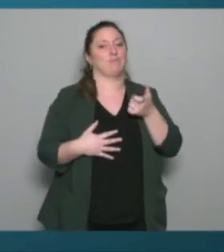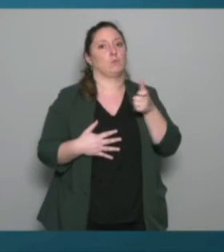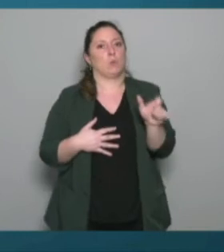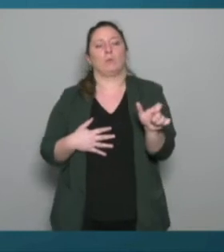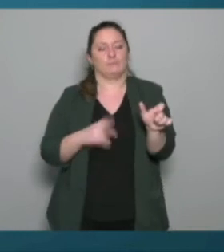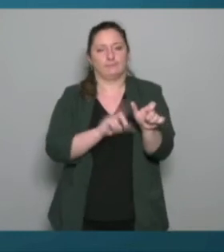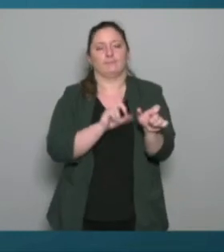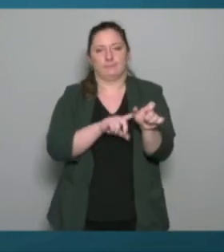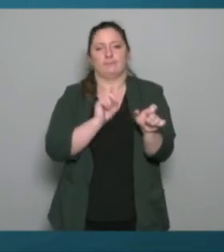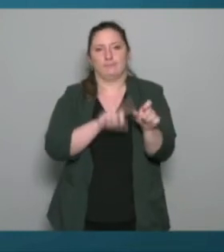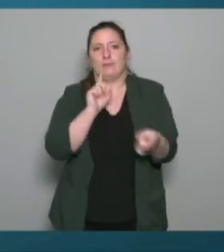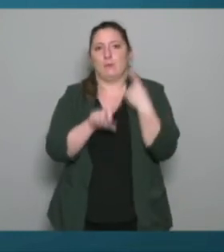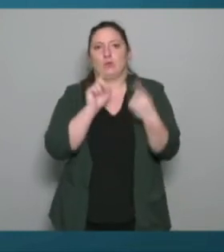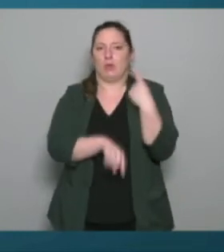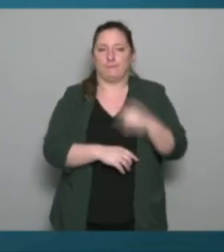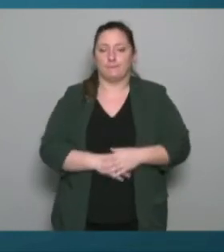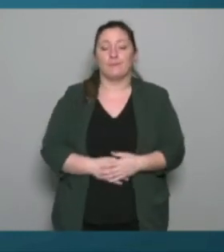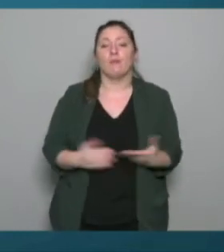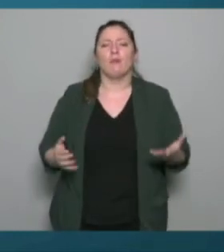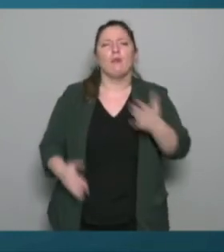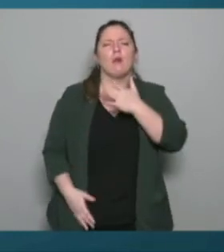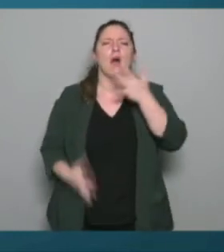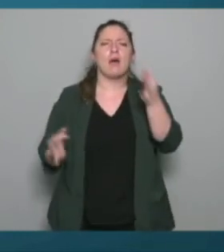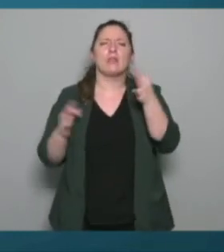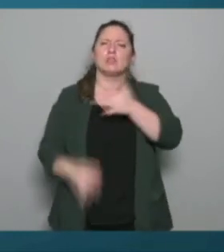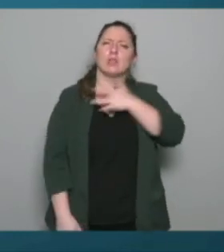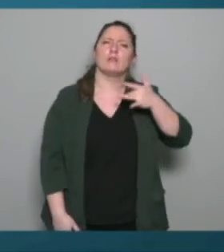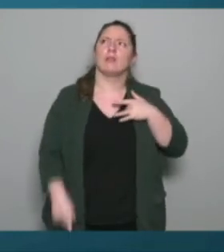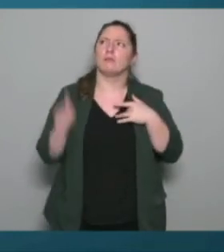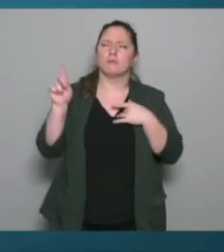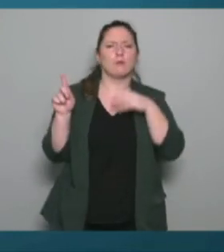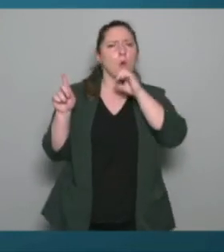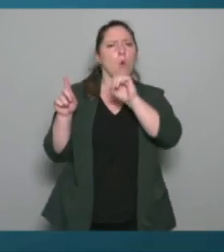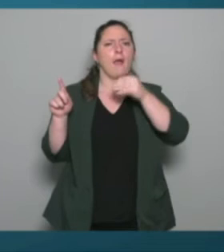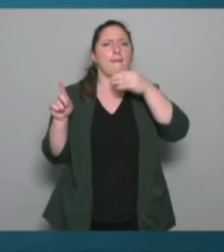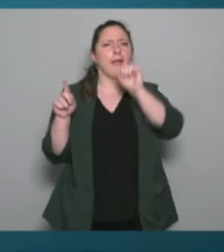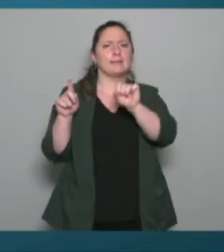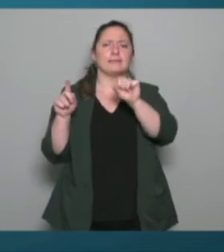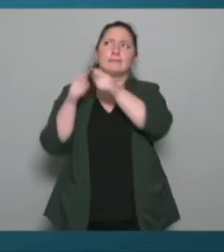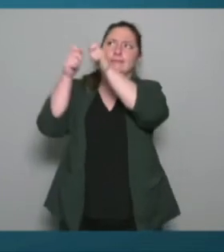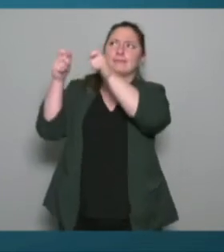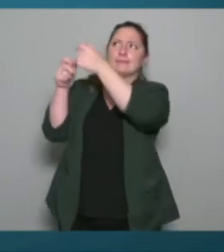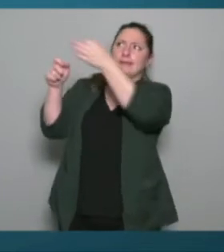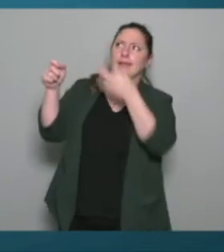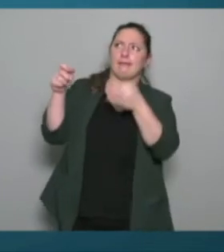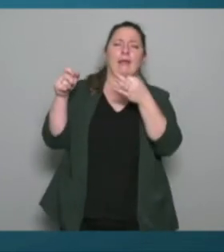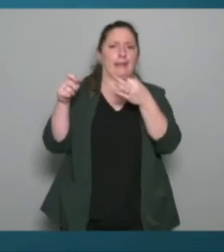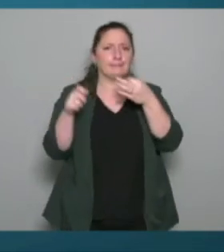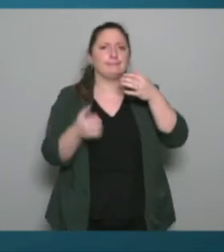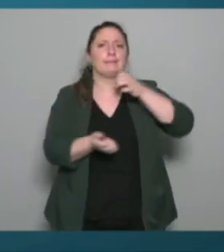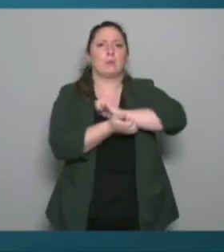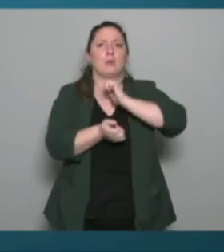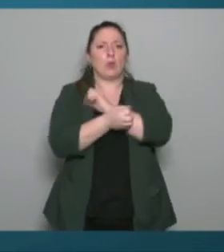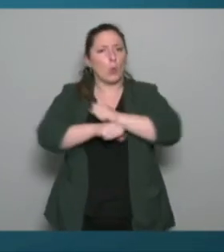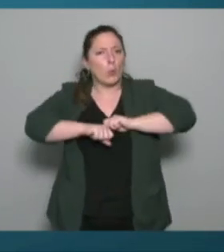la santé l'OMS a sorti un certain nombre de publications a colligé certaines publications et on démontre effectivement à la